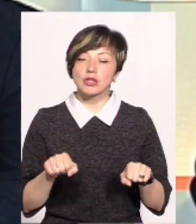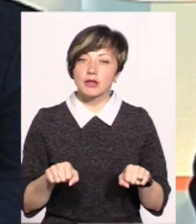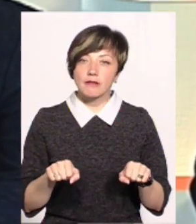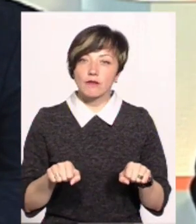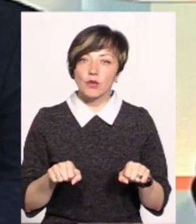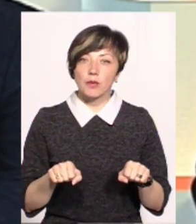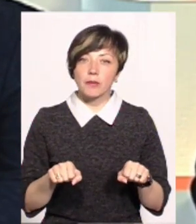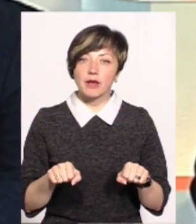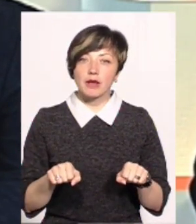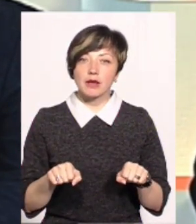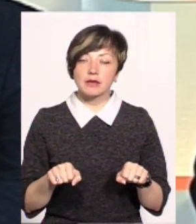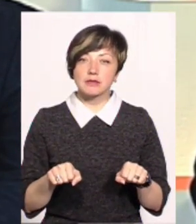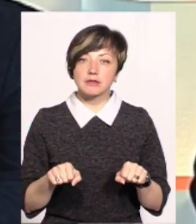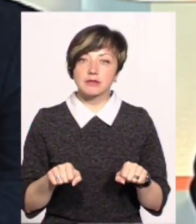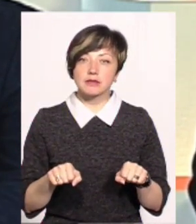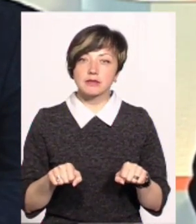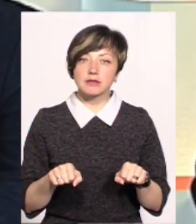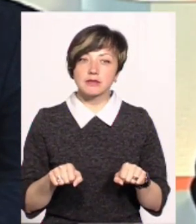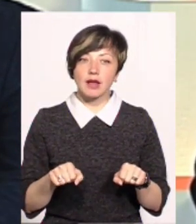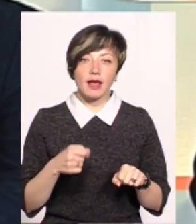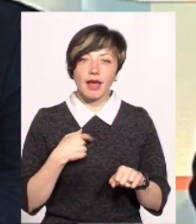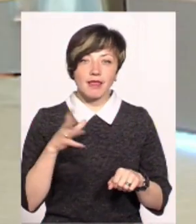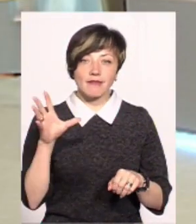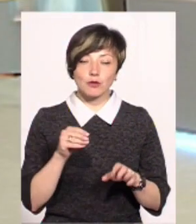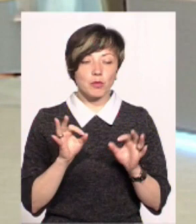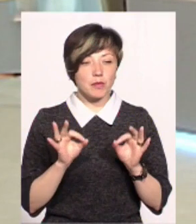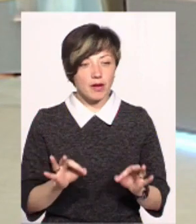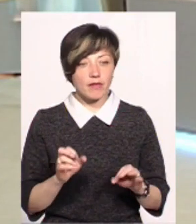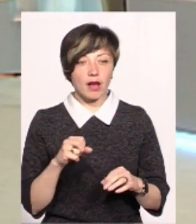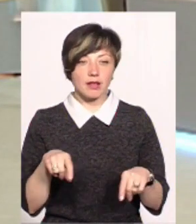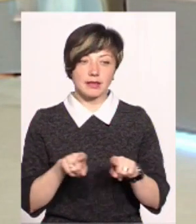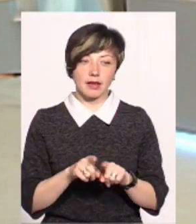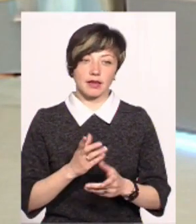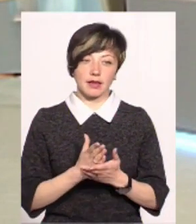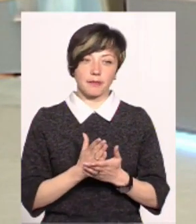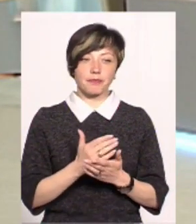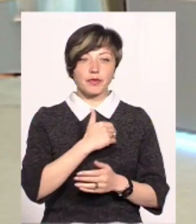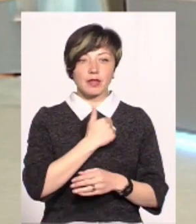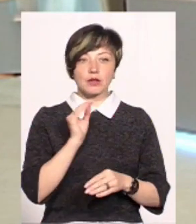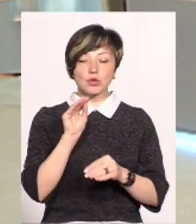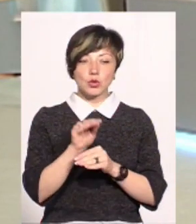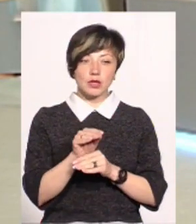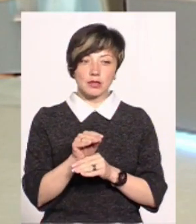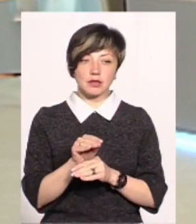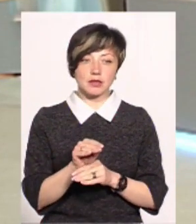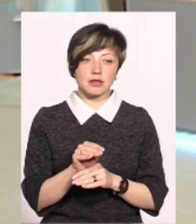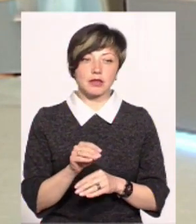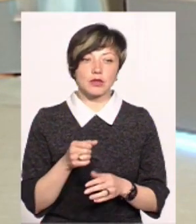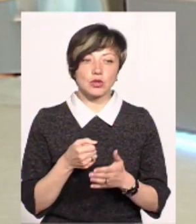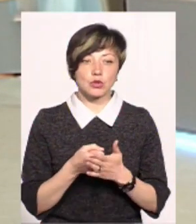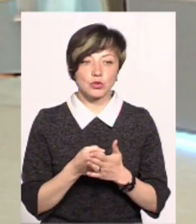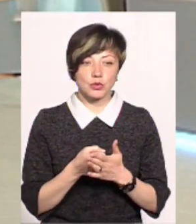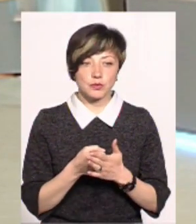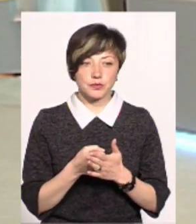я не в усьому права, але так воно є. Я б ще хотіла додати до